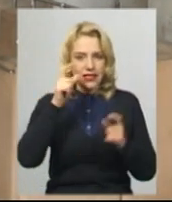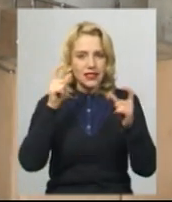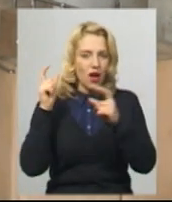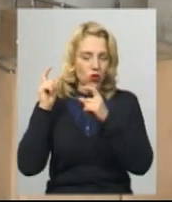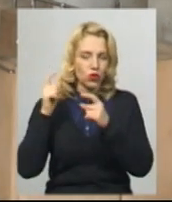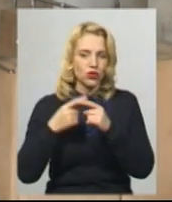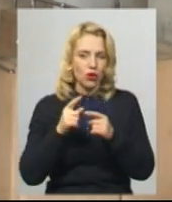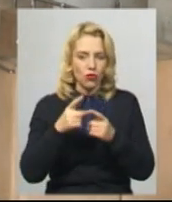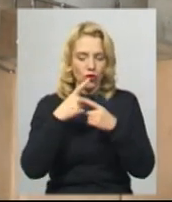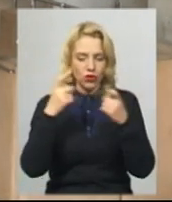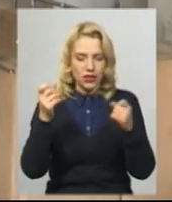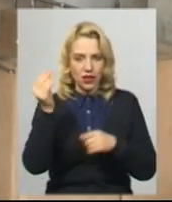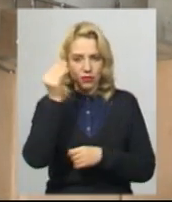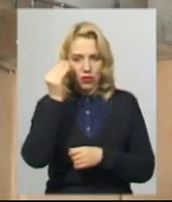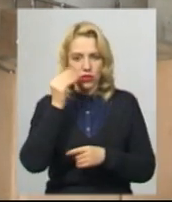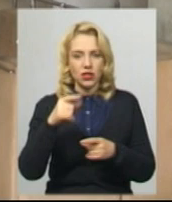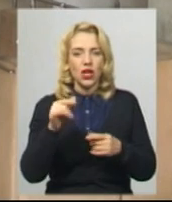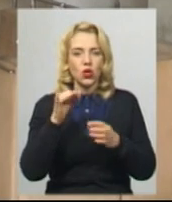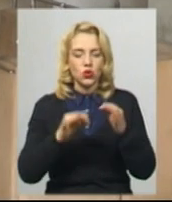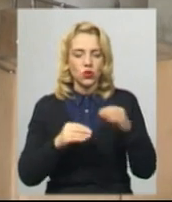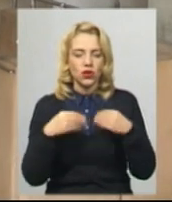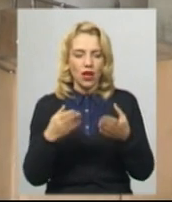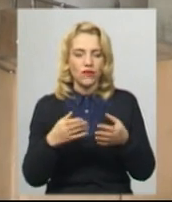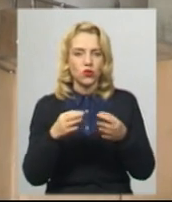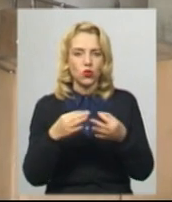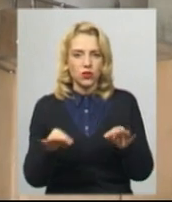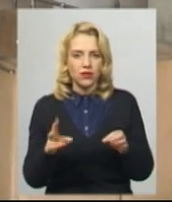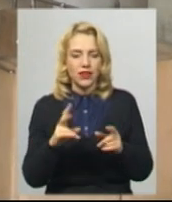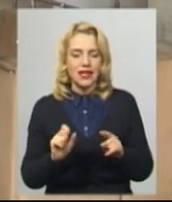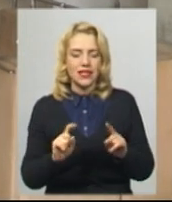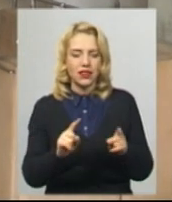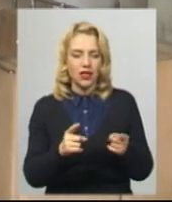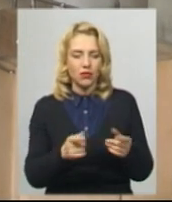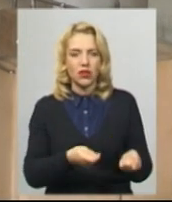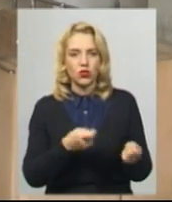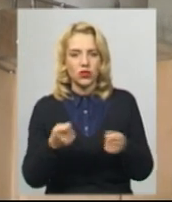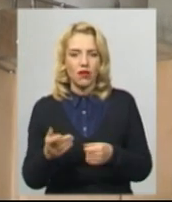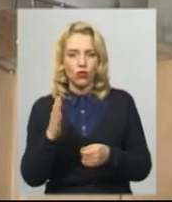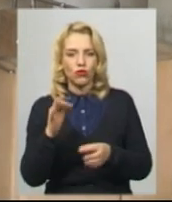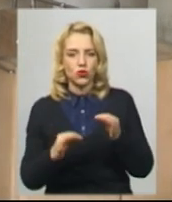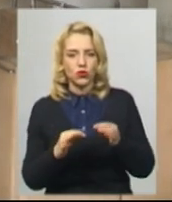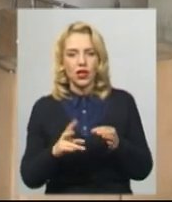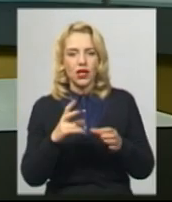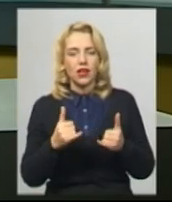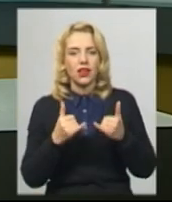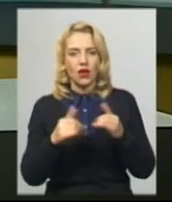розшук і суд дав дозвіл на його затримання та доставку до суду з метою обрання запобіжного заходу.